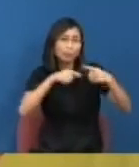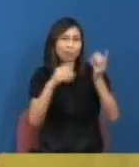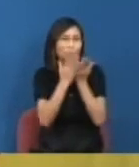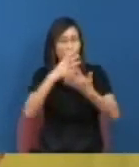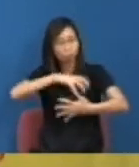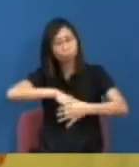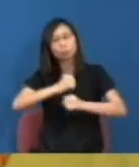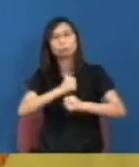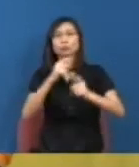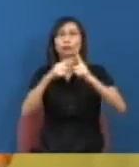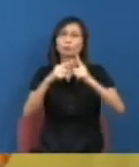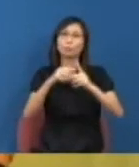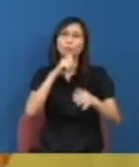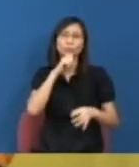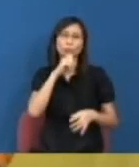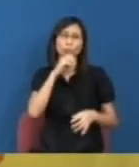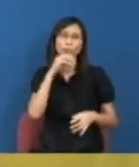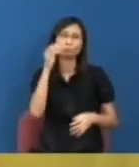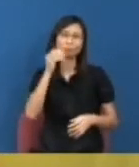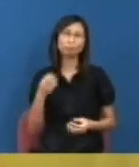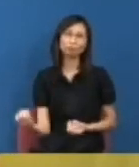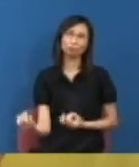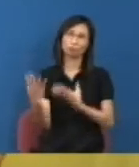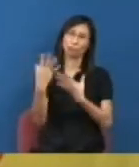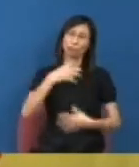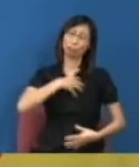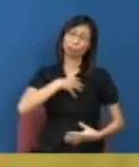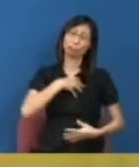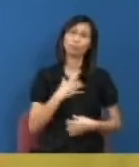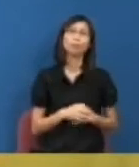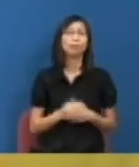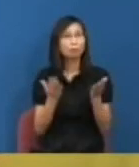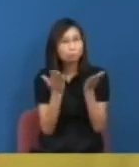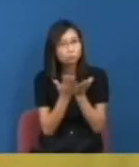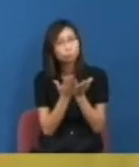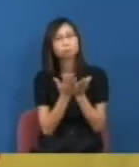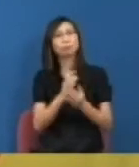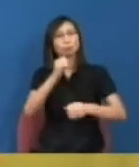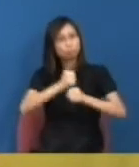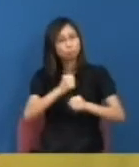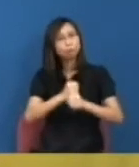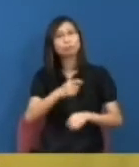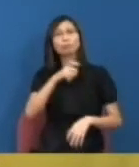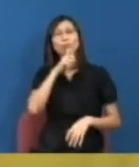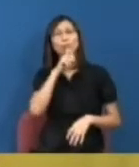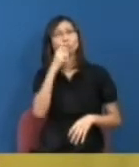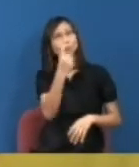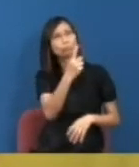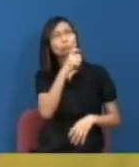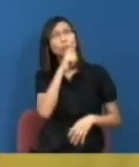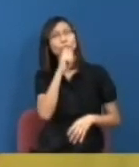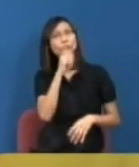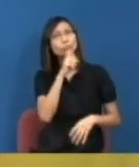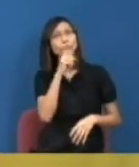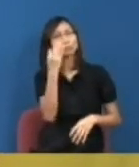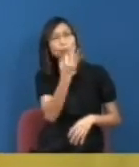會有一個共同的感覺雖然我讀書連做事其實都做過三到四家但也有一個共同的感覺